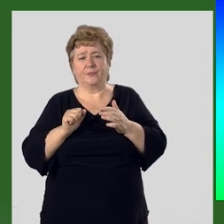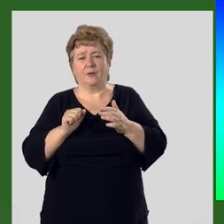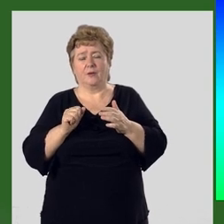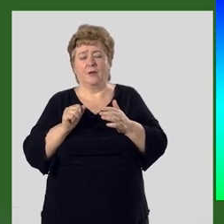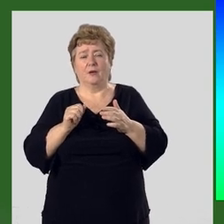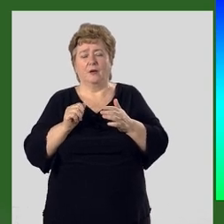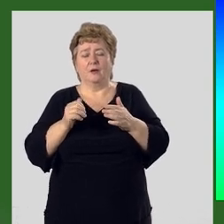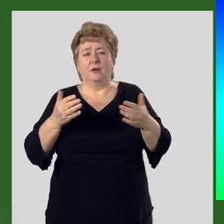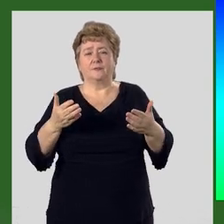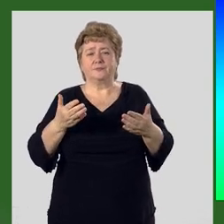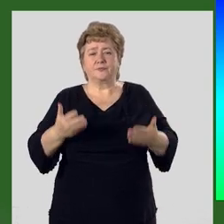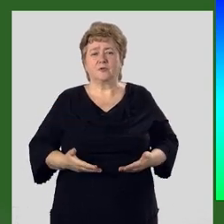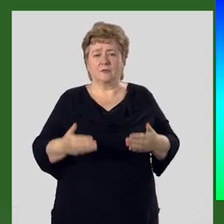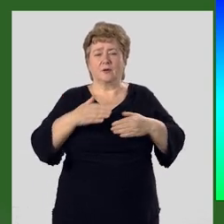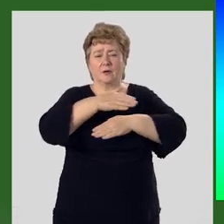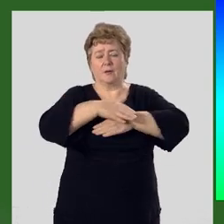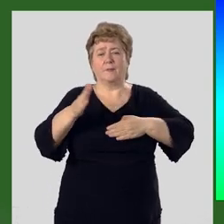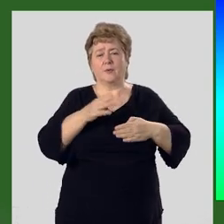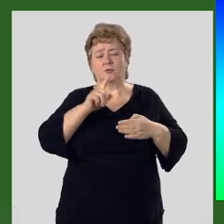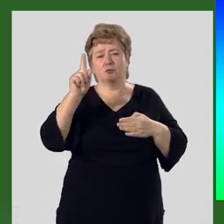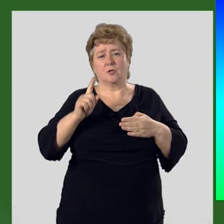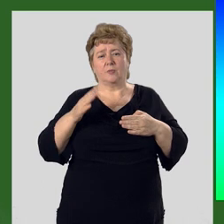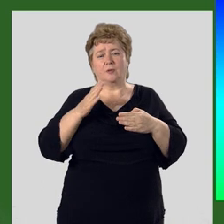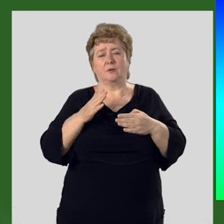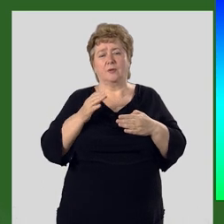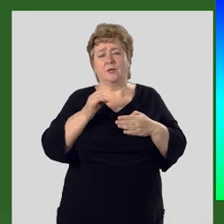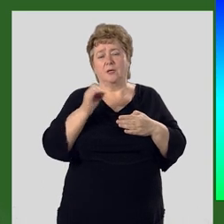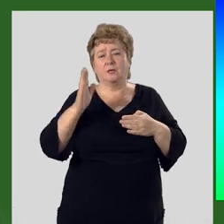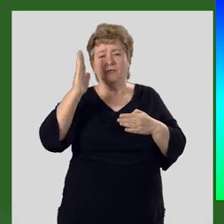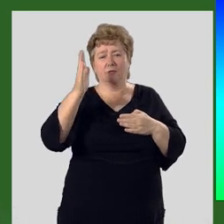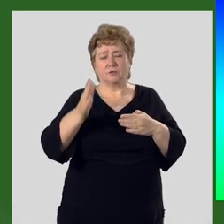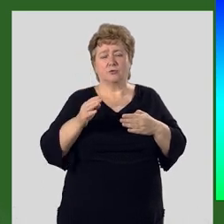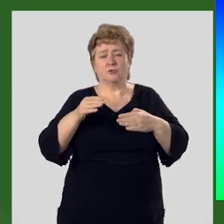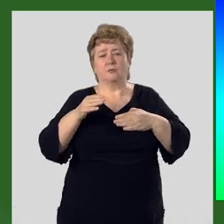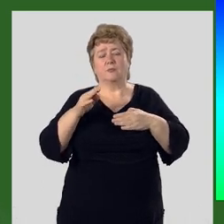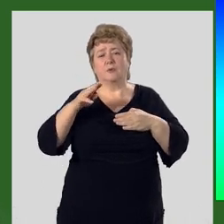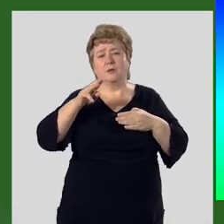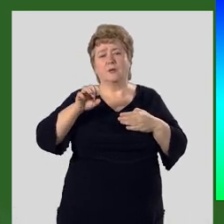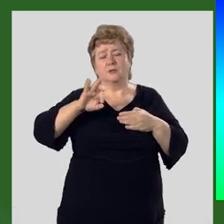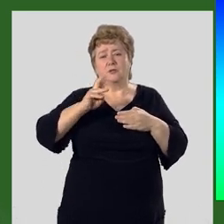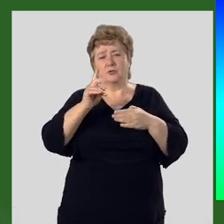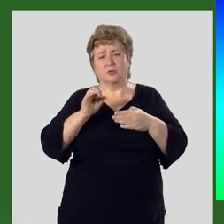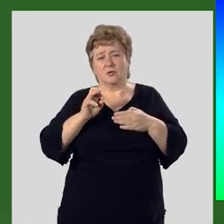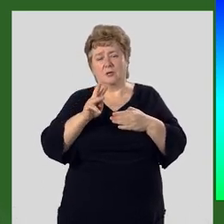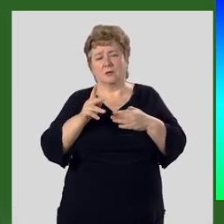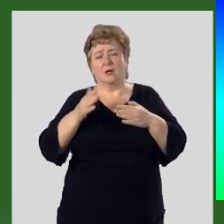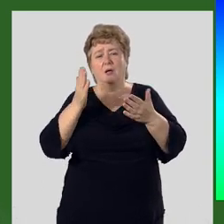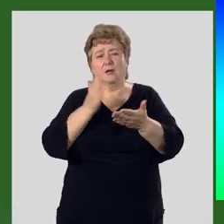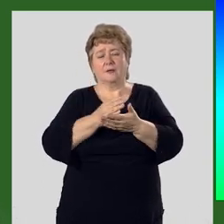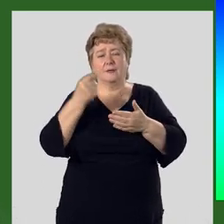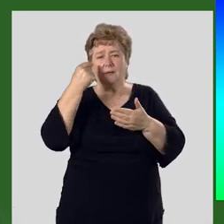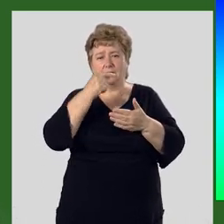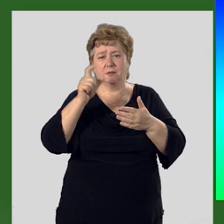Естественная граница между западным Теньшанем и восточным Теньшанем, лежащим на территории